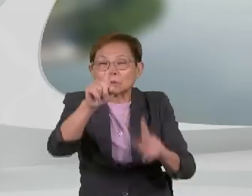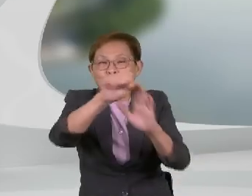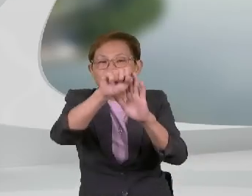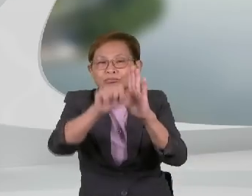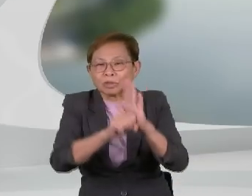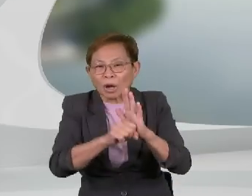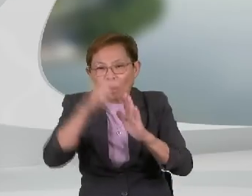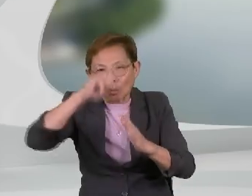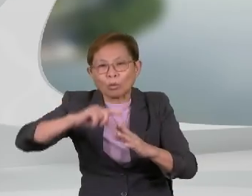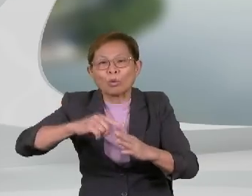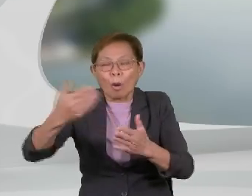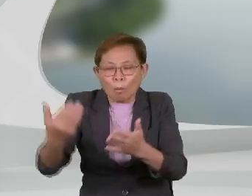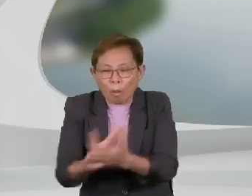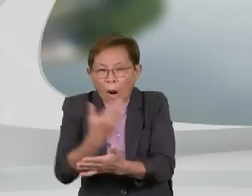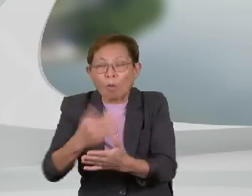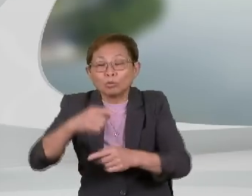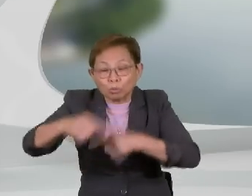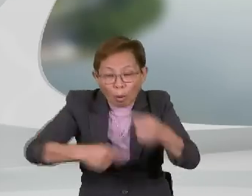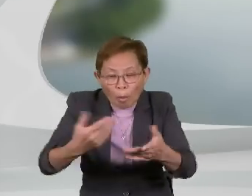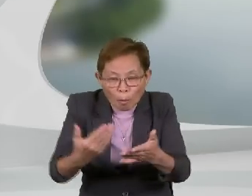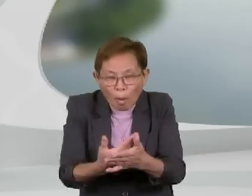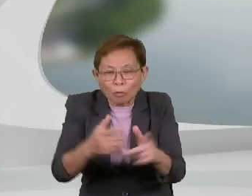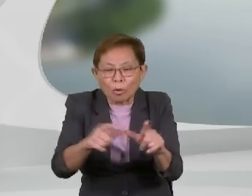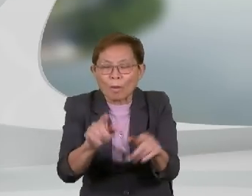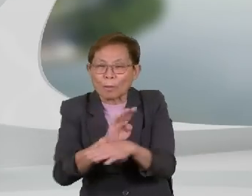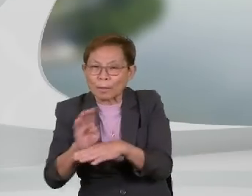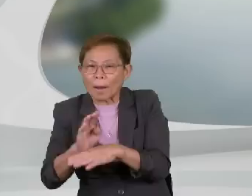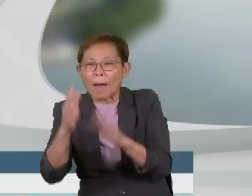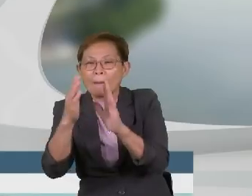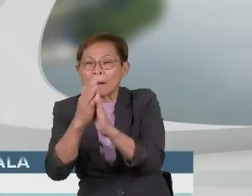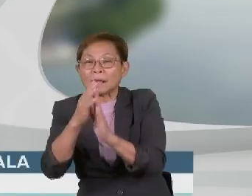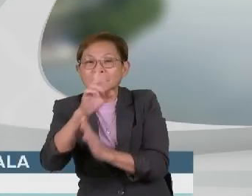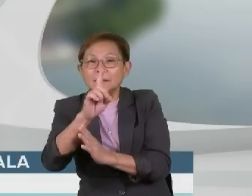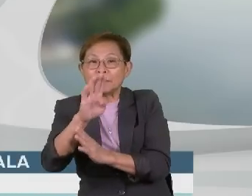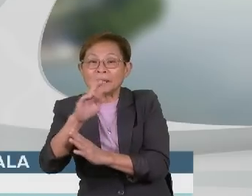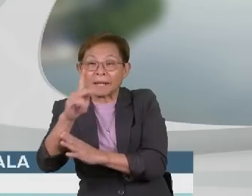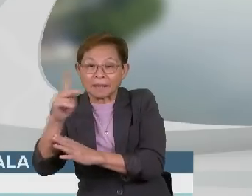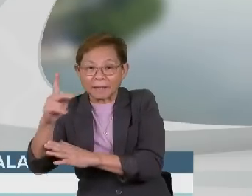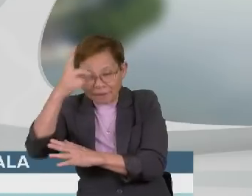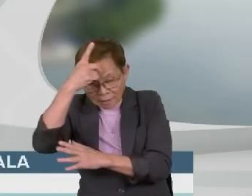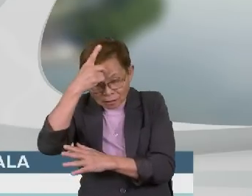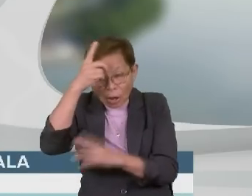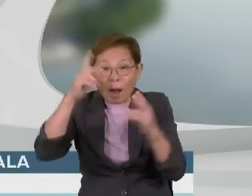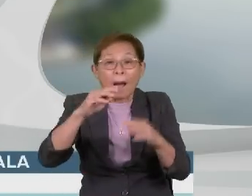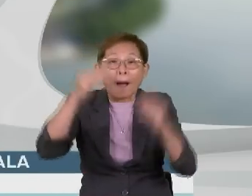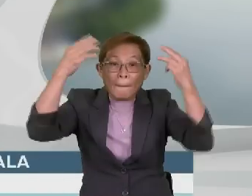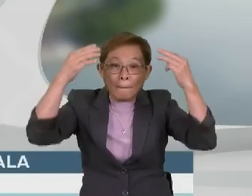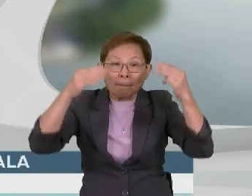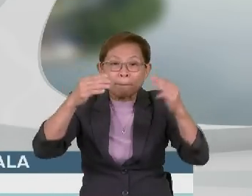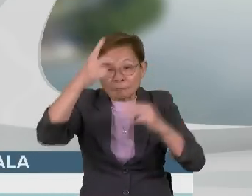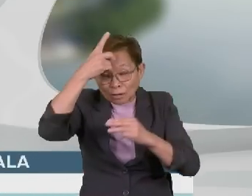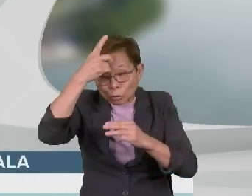untuk memperbaharui lesen perniagaan. Mayor Bandaraya Kota Kinabalu, Datuk Norliza Awang Alip